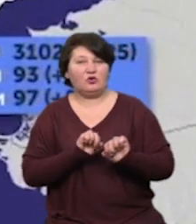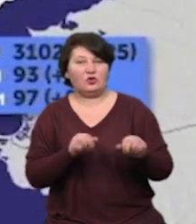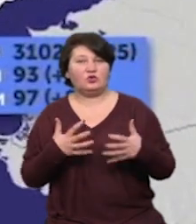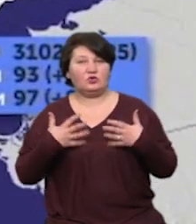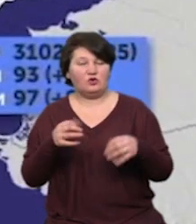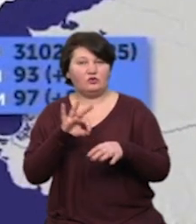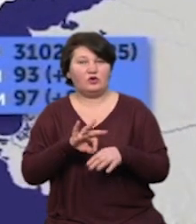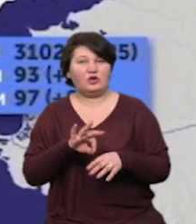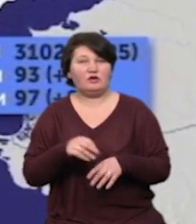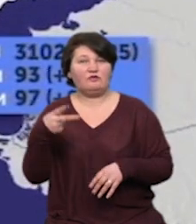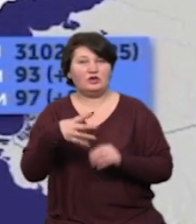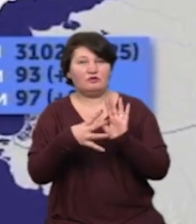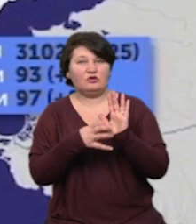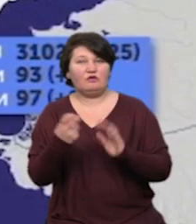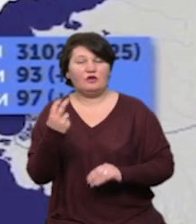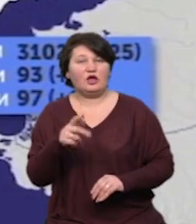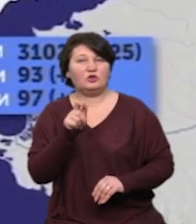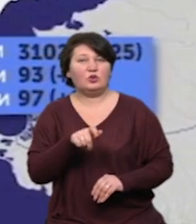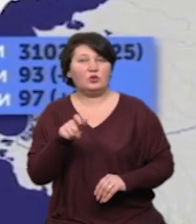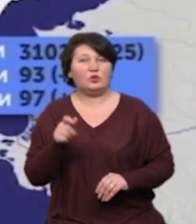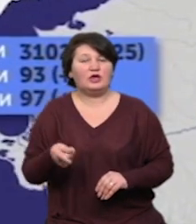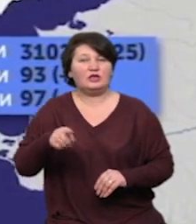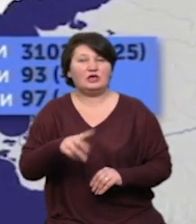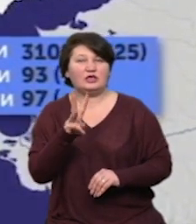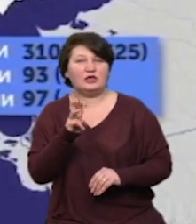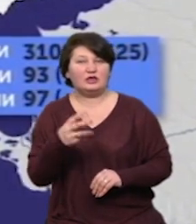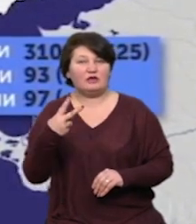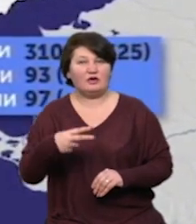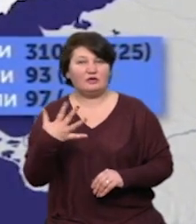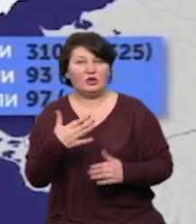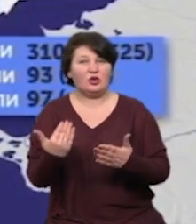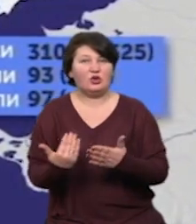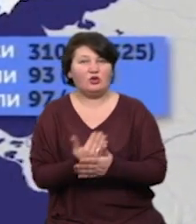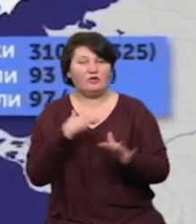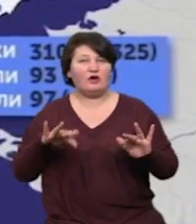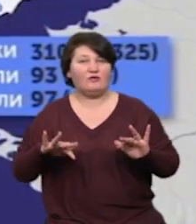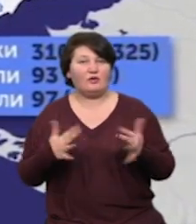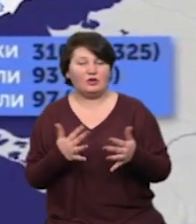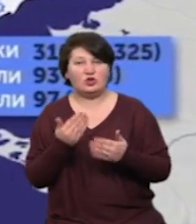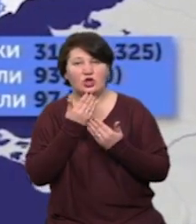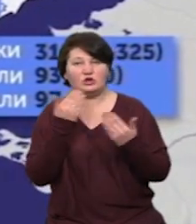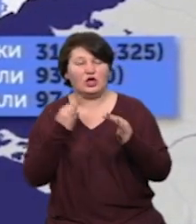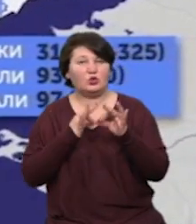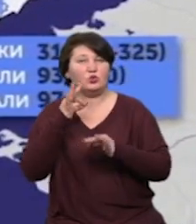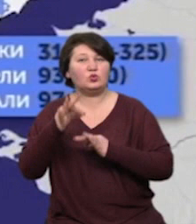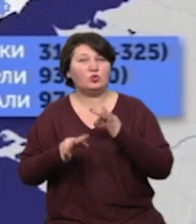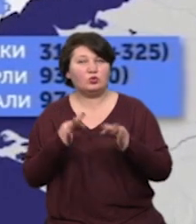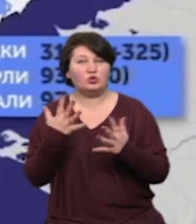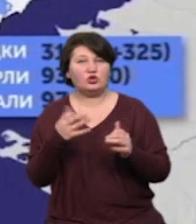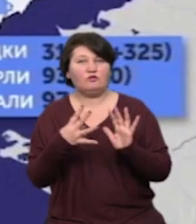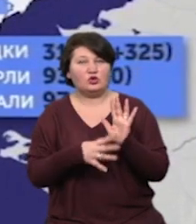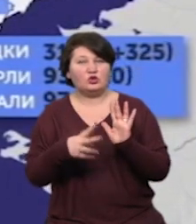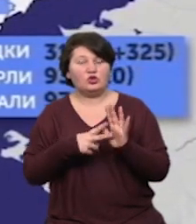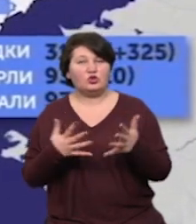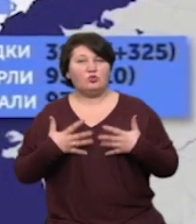2912 людей. Із них 325 нових випадків за останню добу. Ще 97 одужали, а